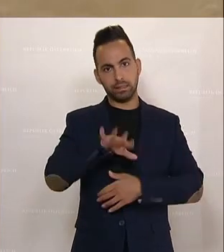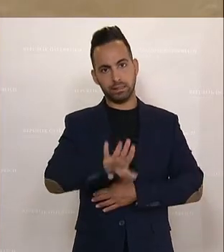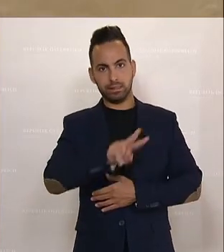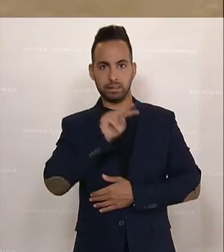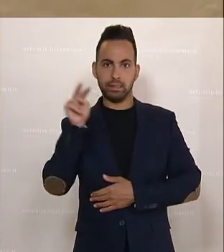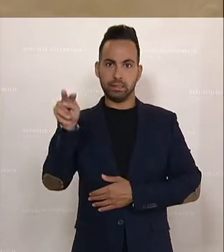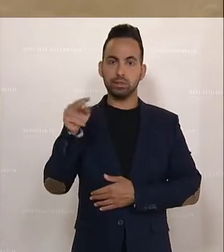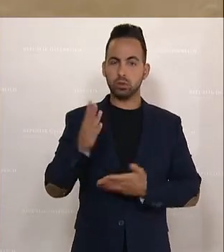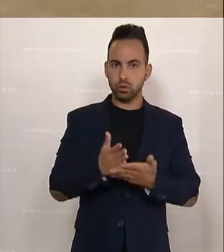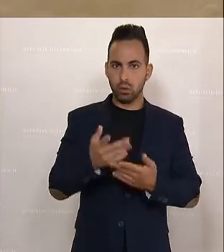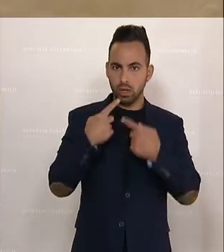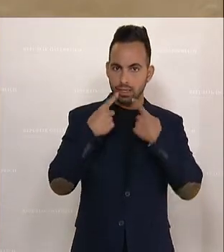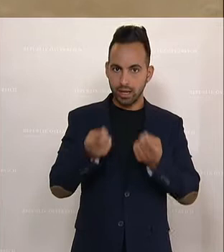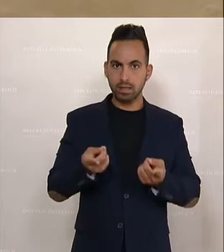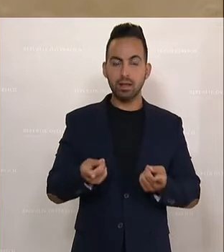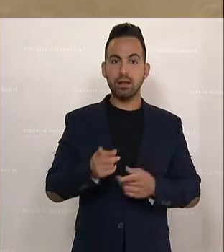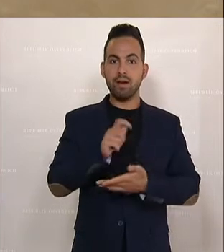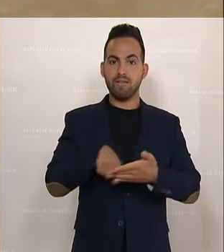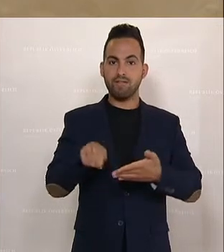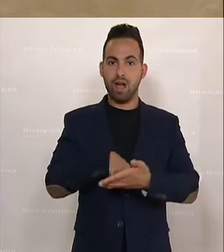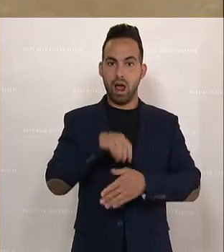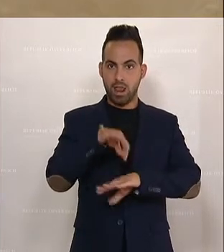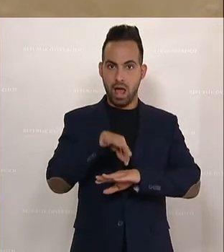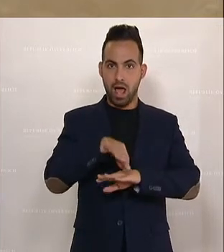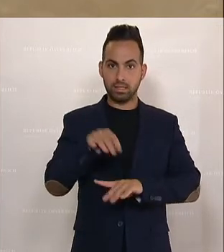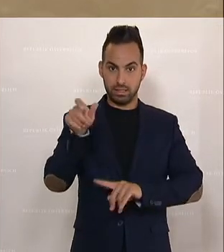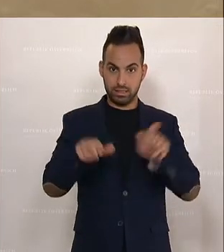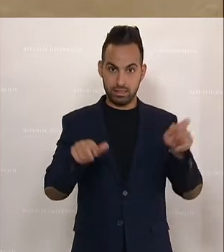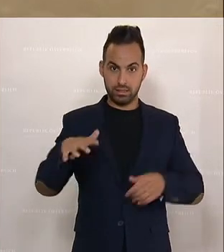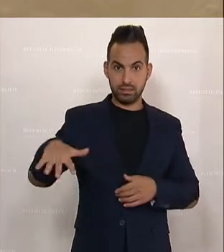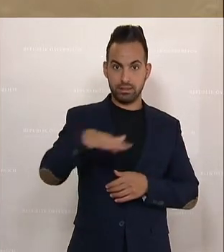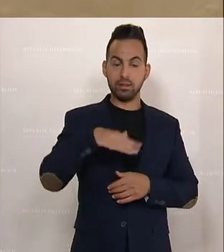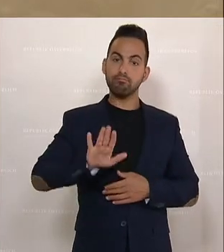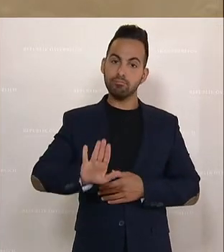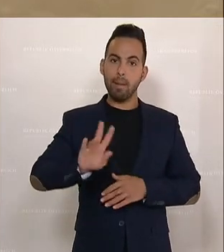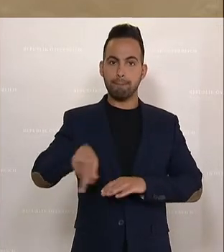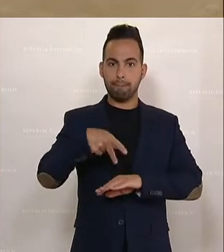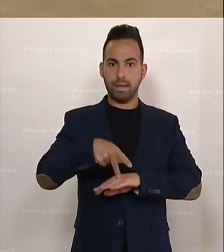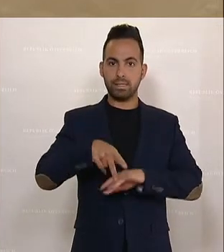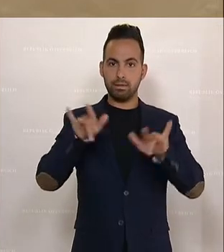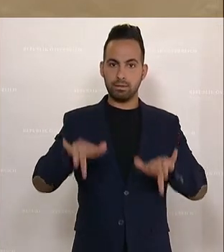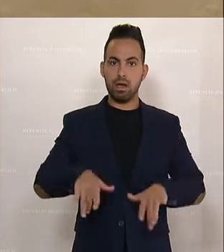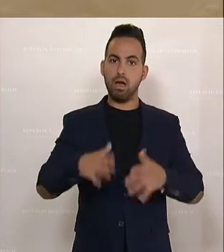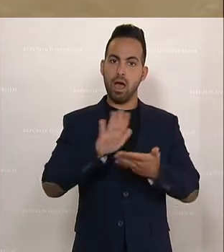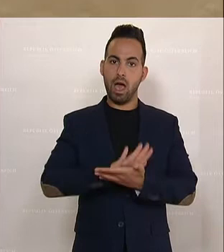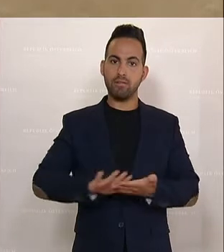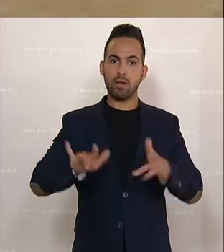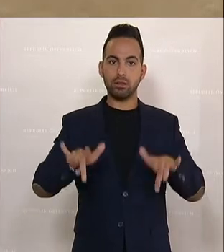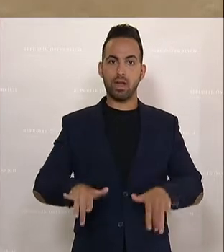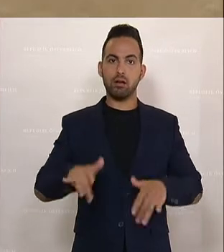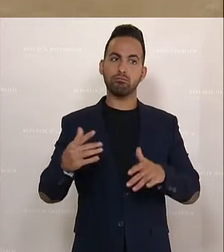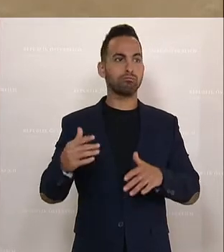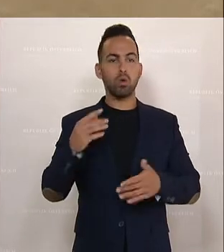so. Die Wahlärztinnen und Wahlärzte stellen ihren Patientinnen und Patienten ein von ihnen selbst